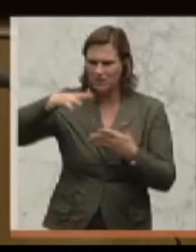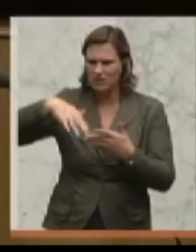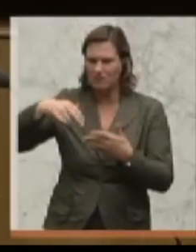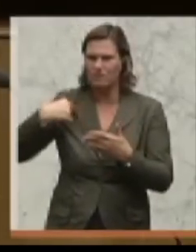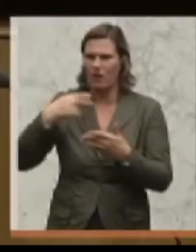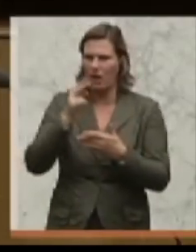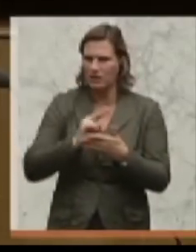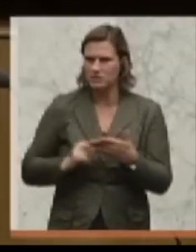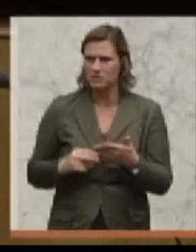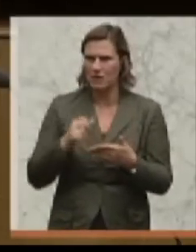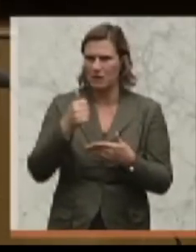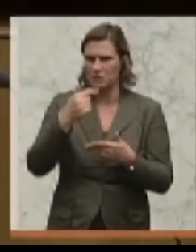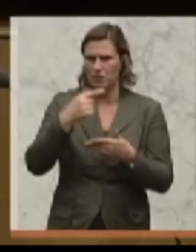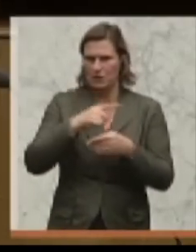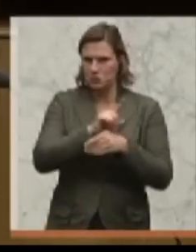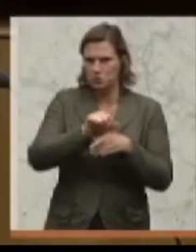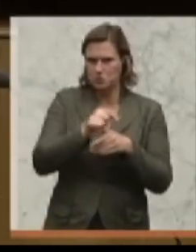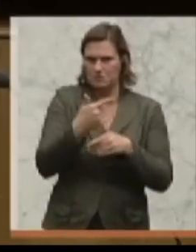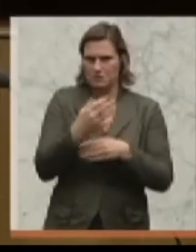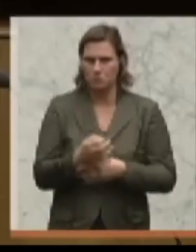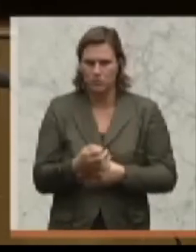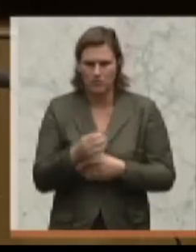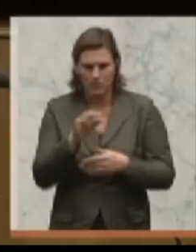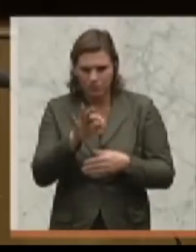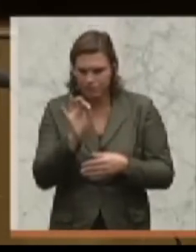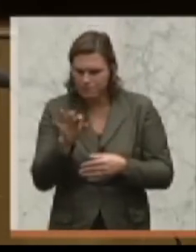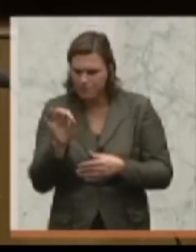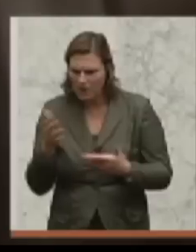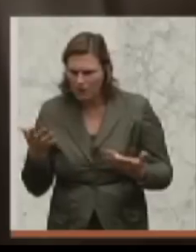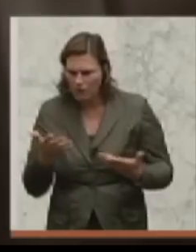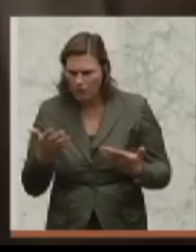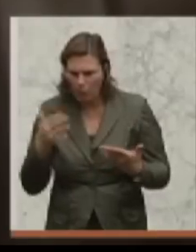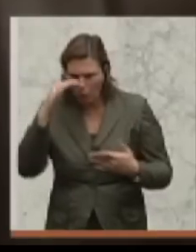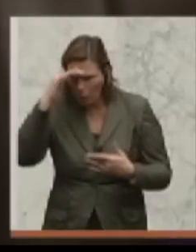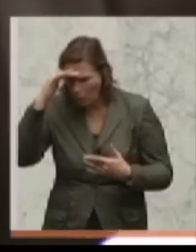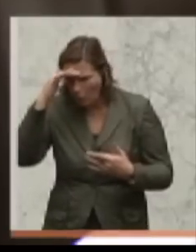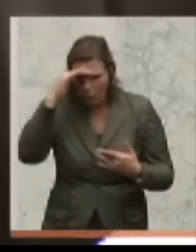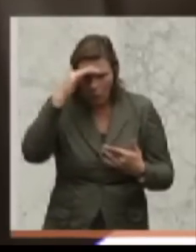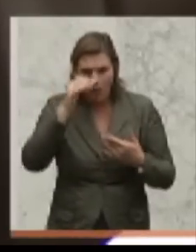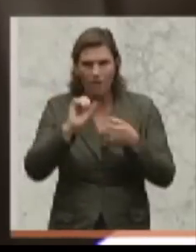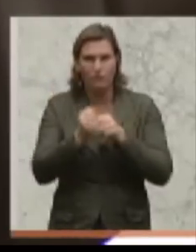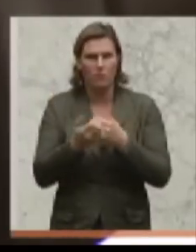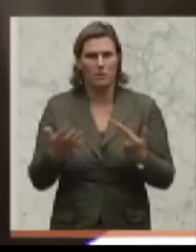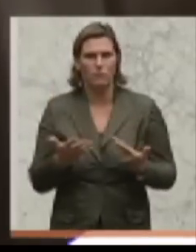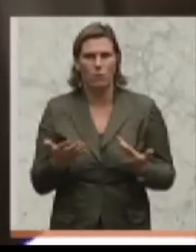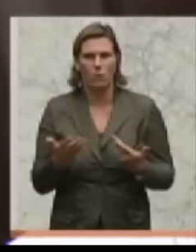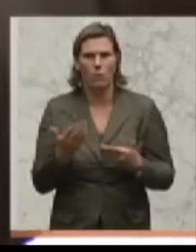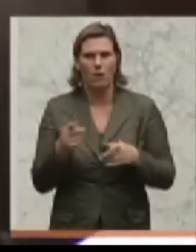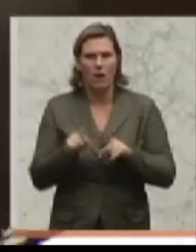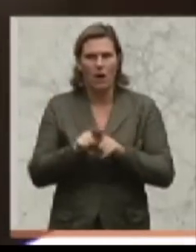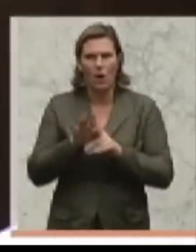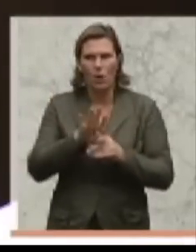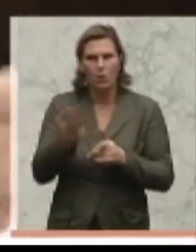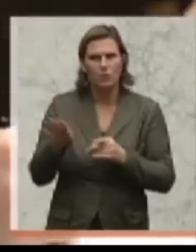20 Minuten, wo hier die Reformen sind. Da ist ja weit und breit nichts zu sehen. Da sagen ja auch Ihre Spezialisten aus WIFO und